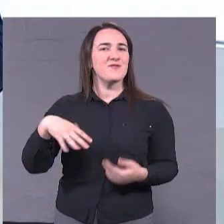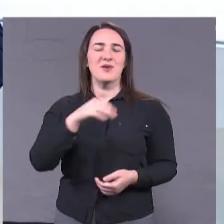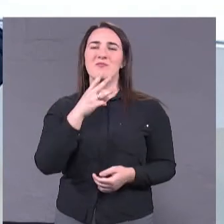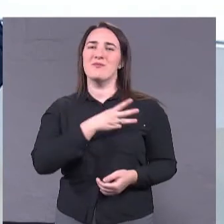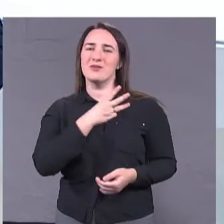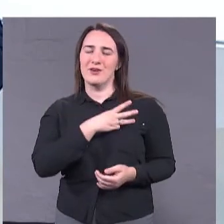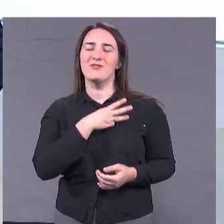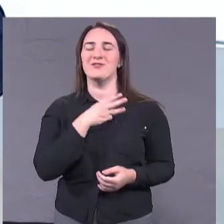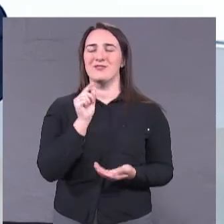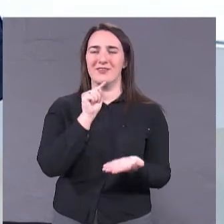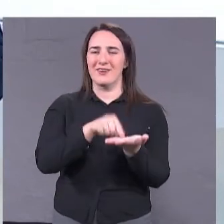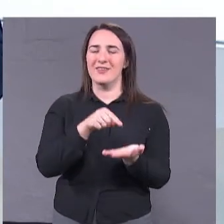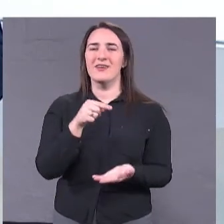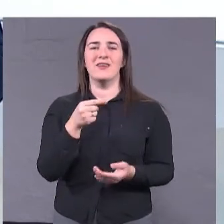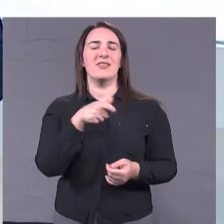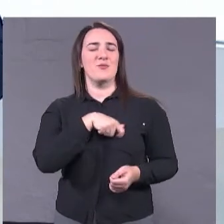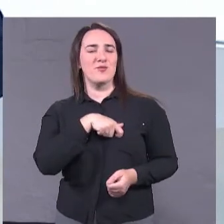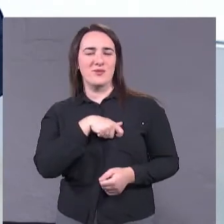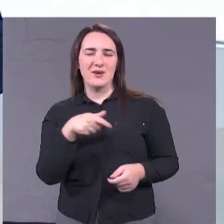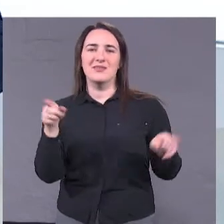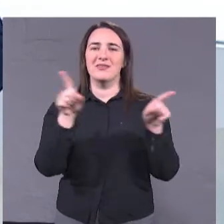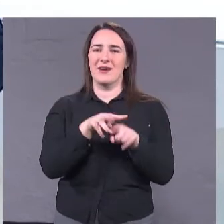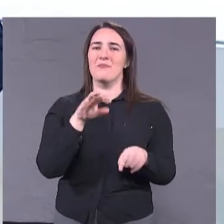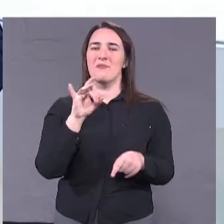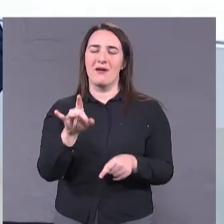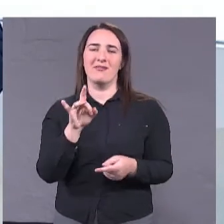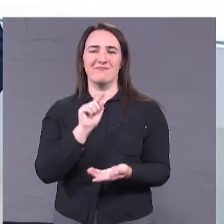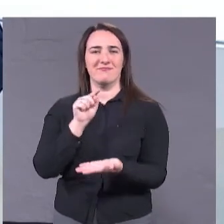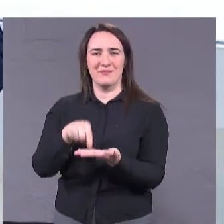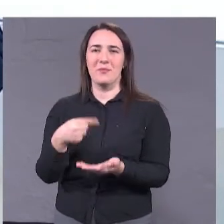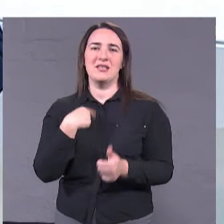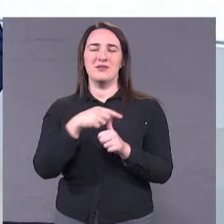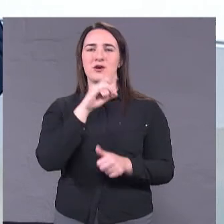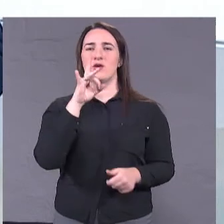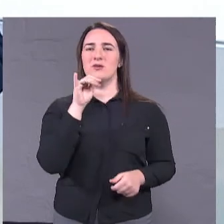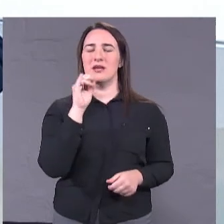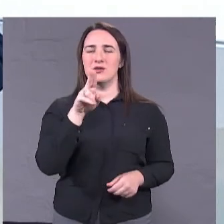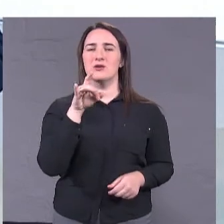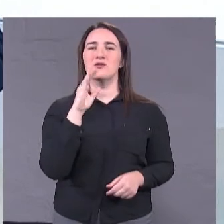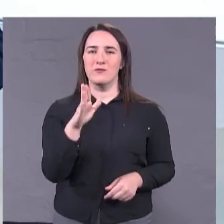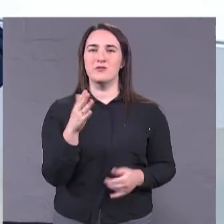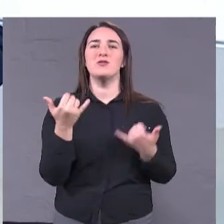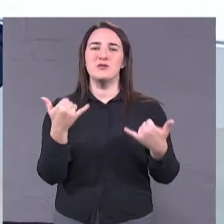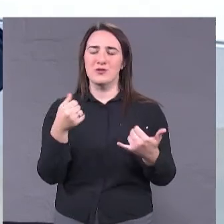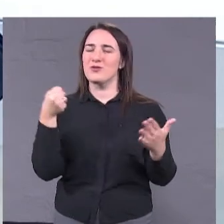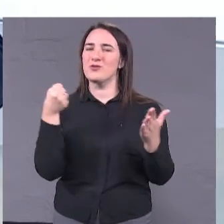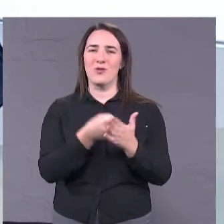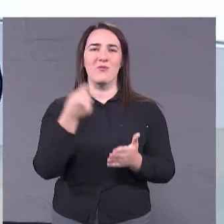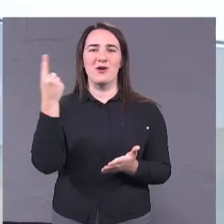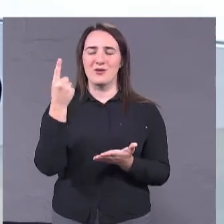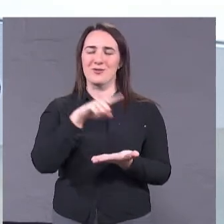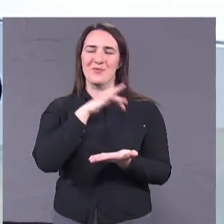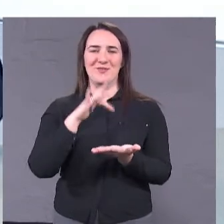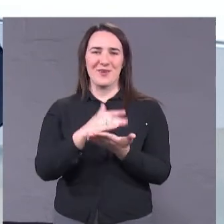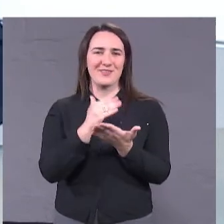як на депутатські посади, так і у мерське крісло. Мене звати Руслан Дроздов. І сьогодні до першого міського телеканалу завітав